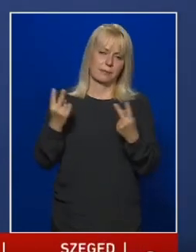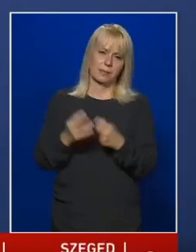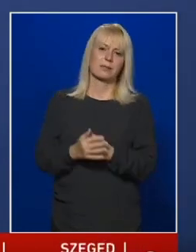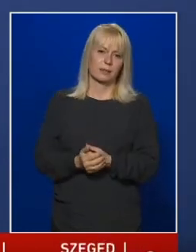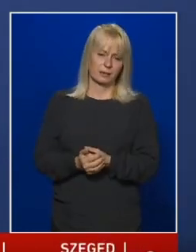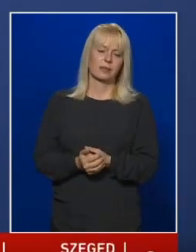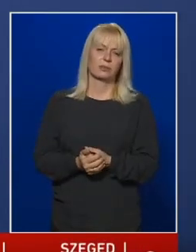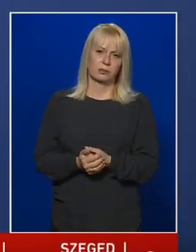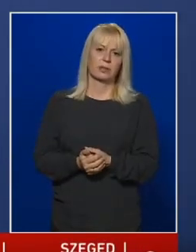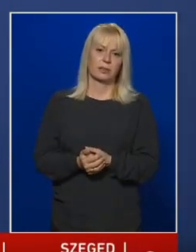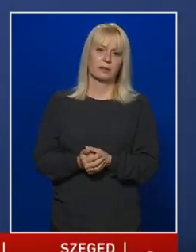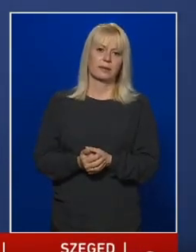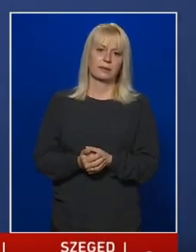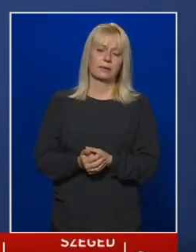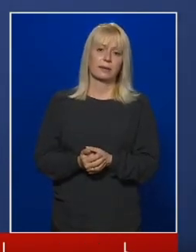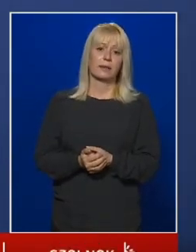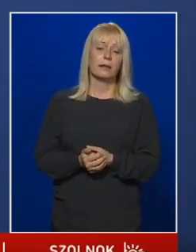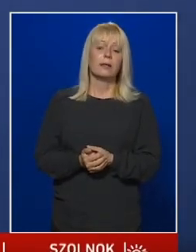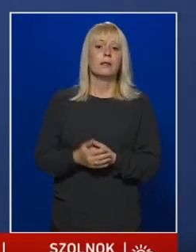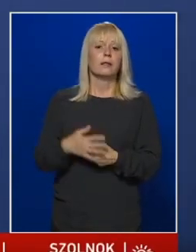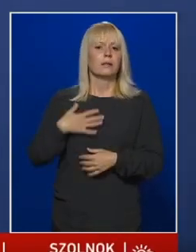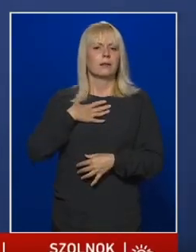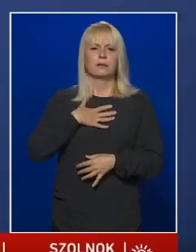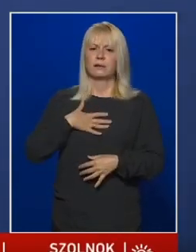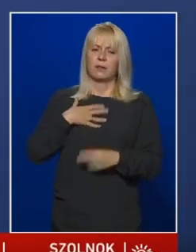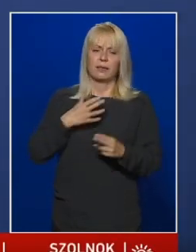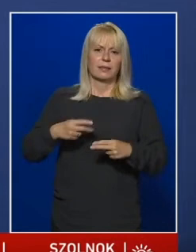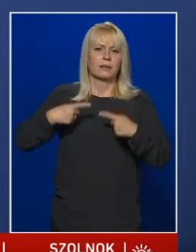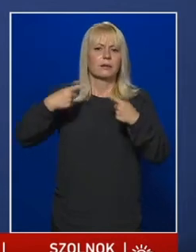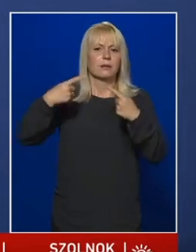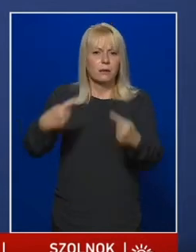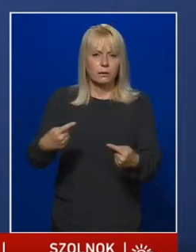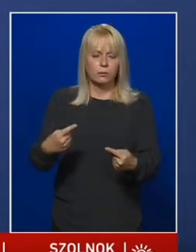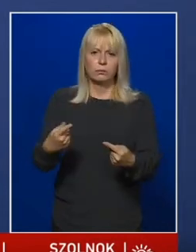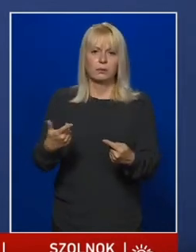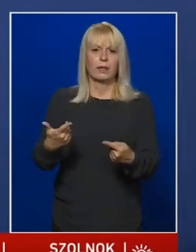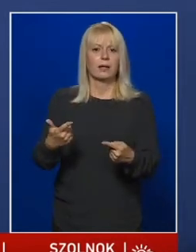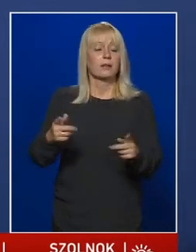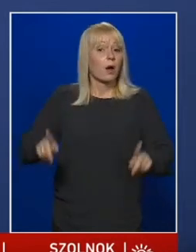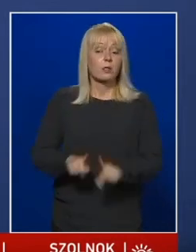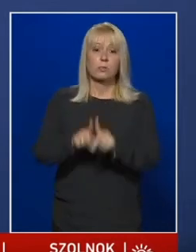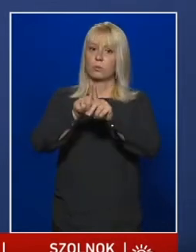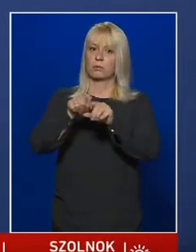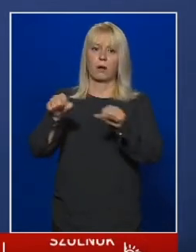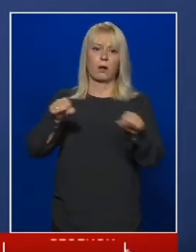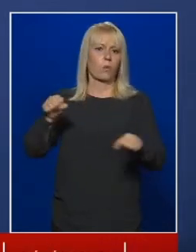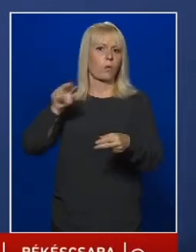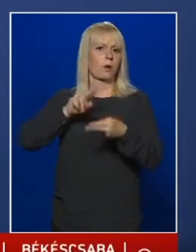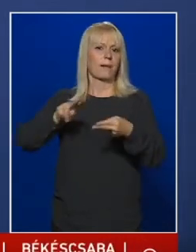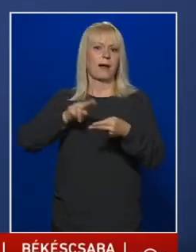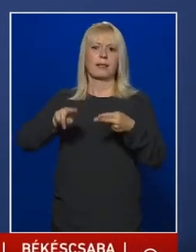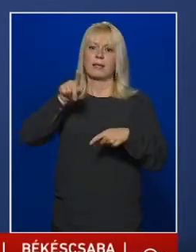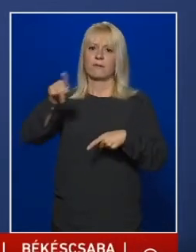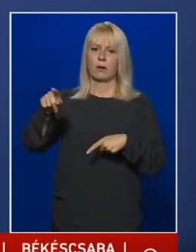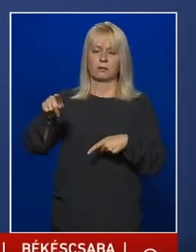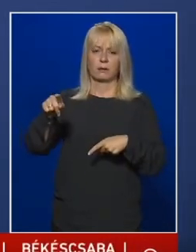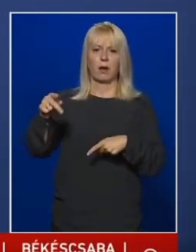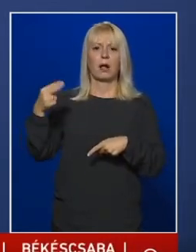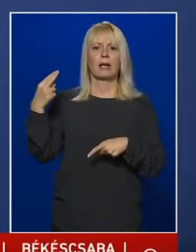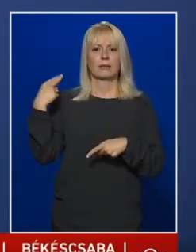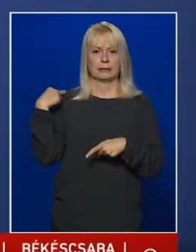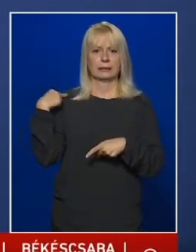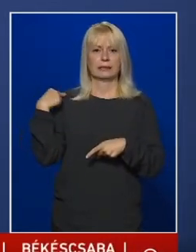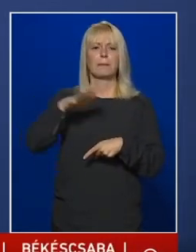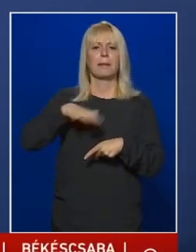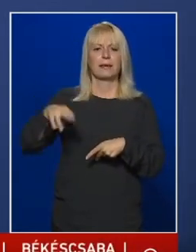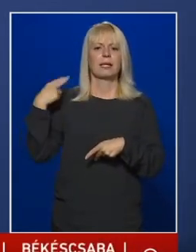a tragédiát követően azonnal a kormányhivatalnak a tisztifőorvos, a